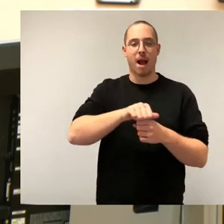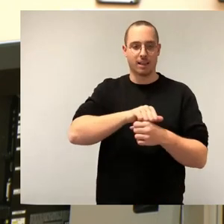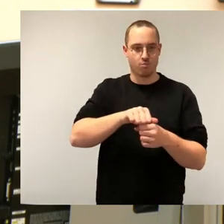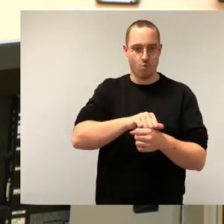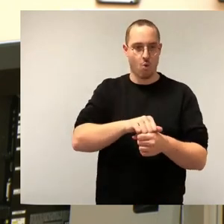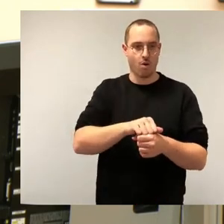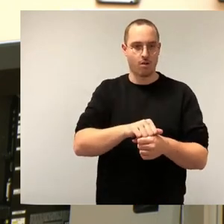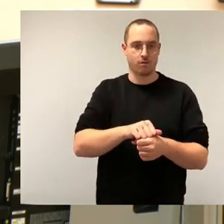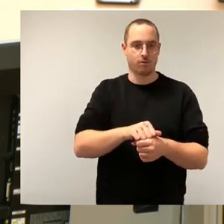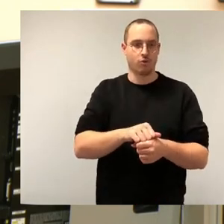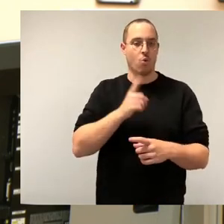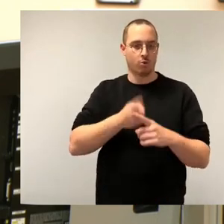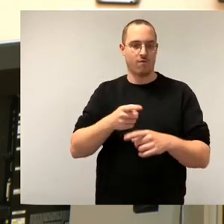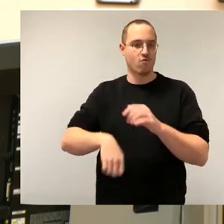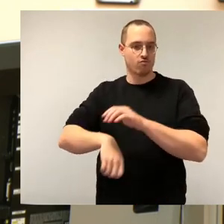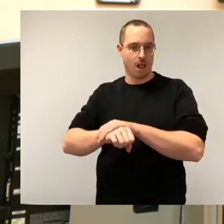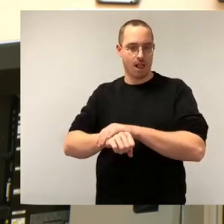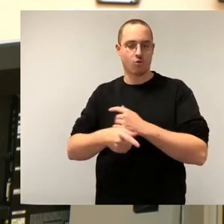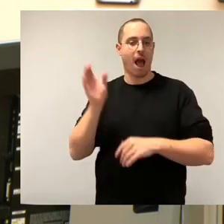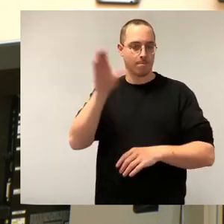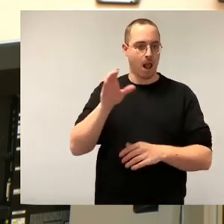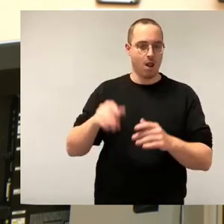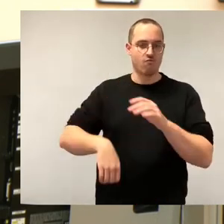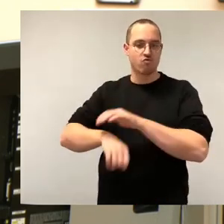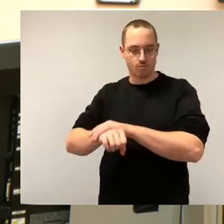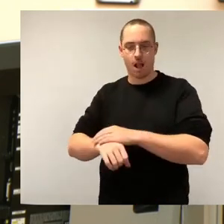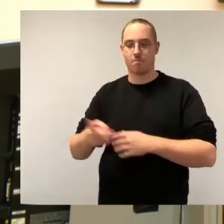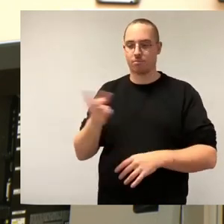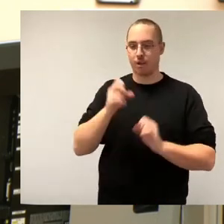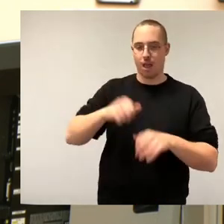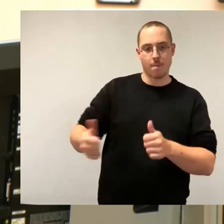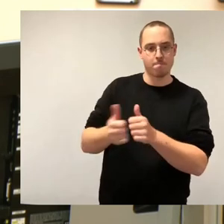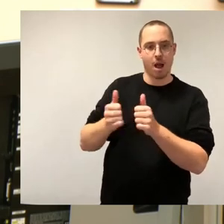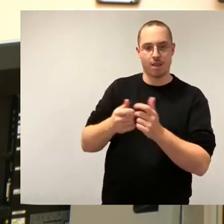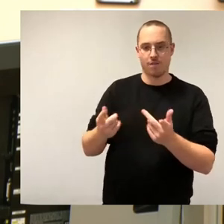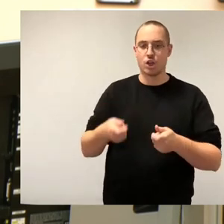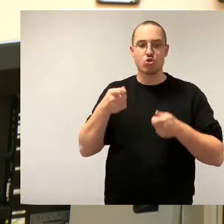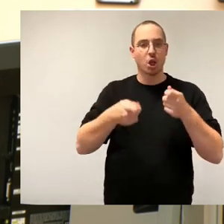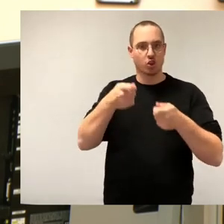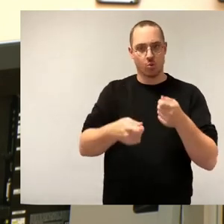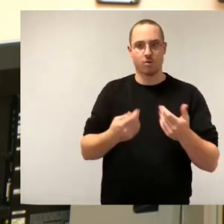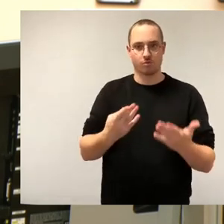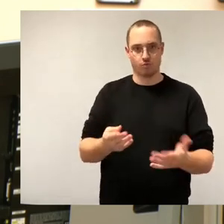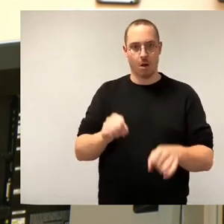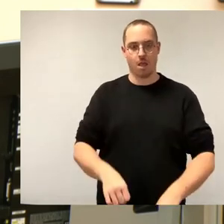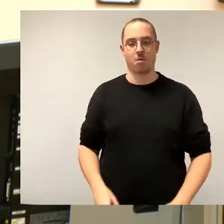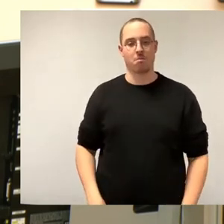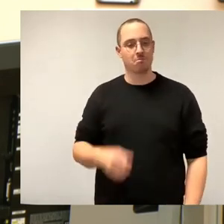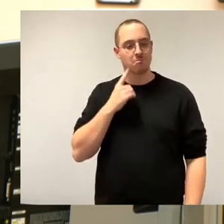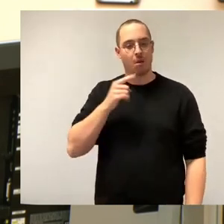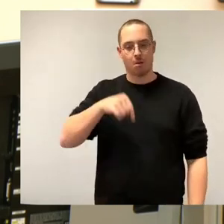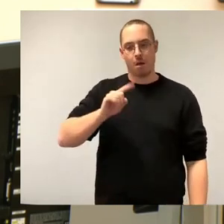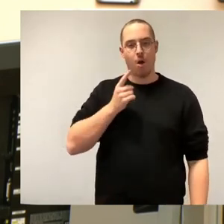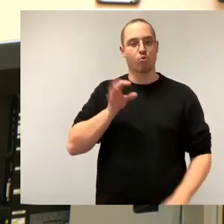und als finanzieller Partner im Sport einzustehen. Und ich glaube, das wäre eine gute Voraussetzung, auch das